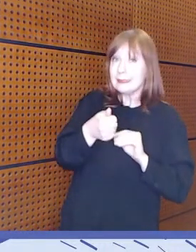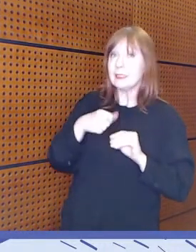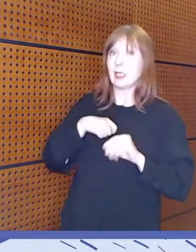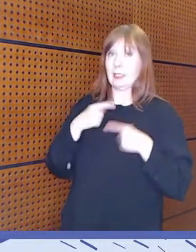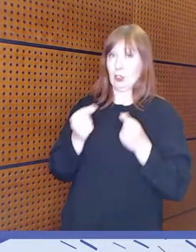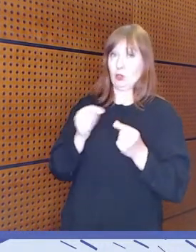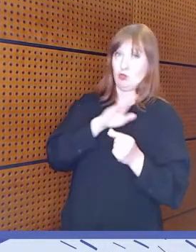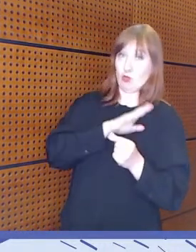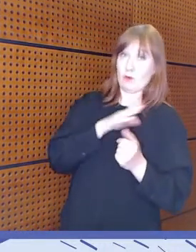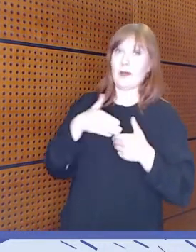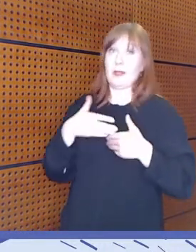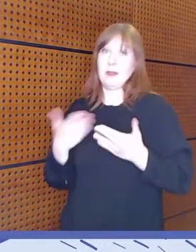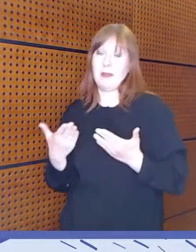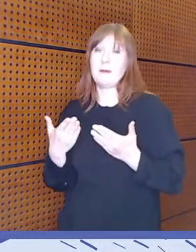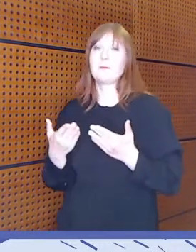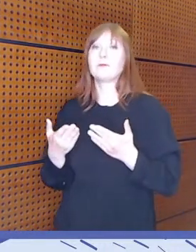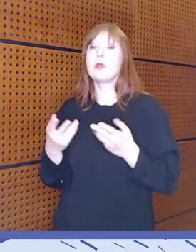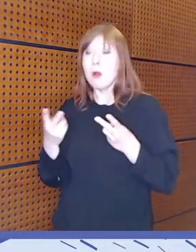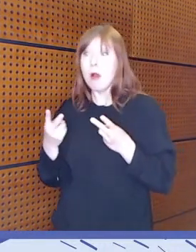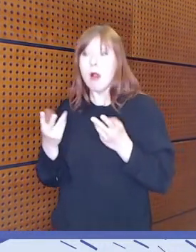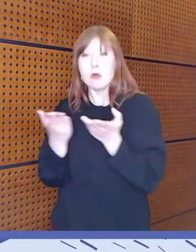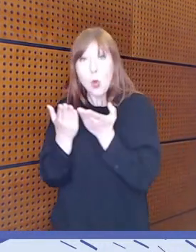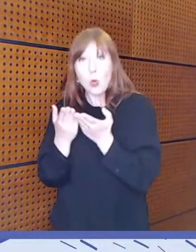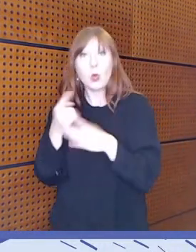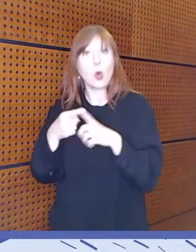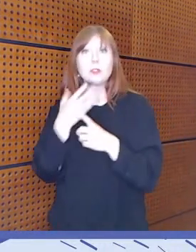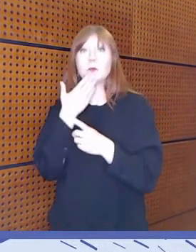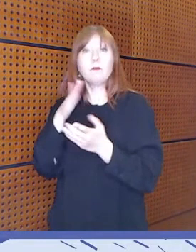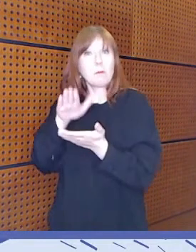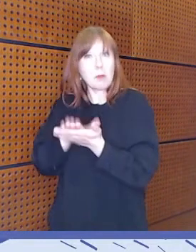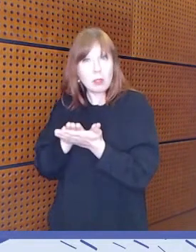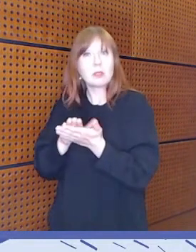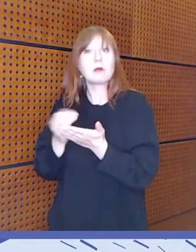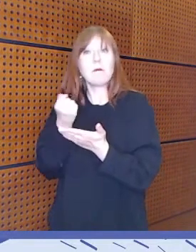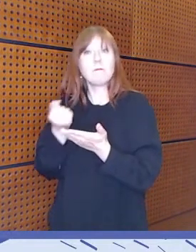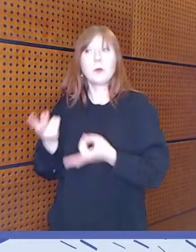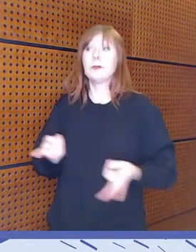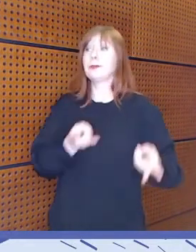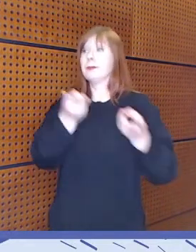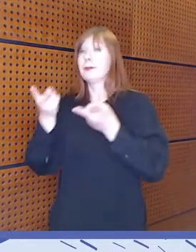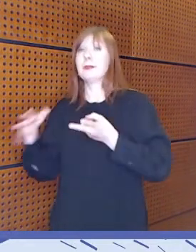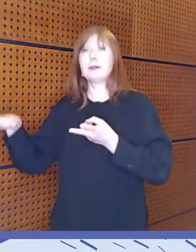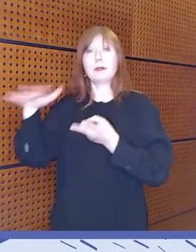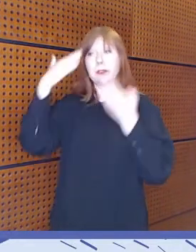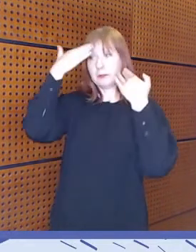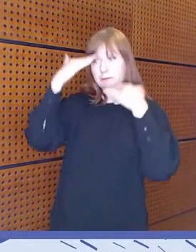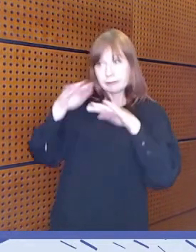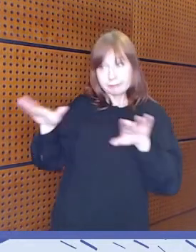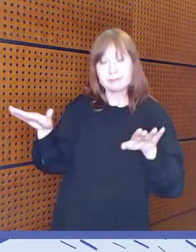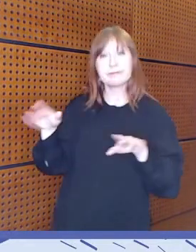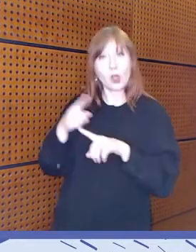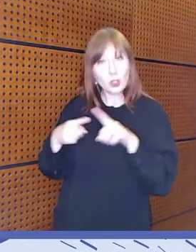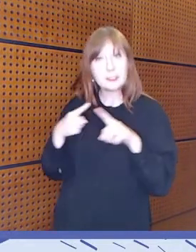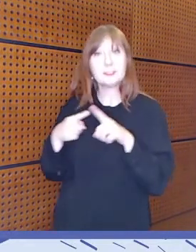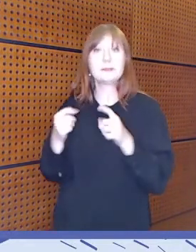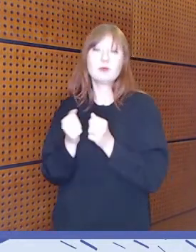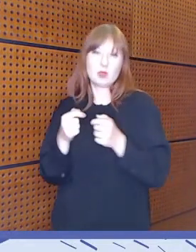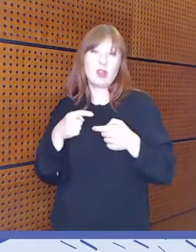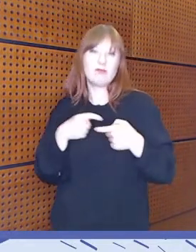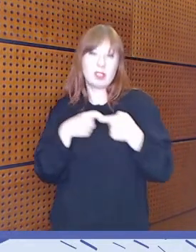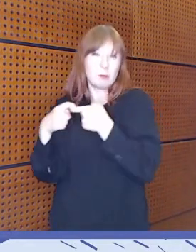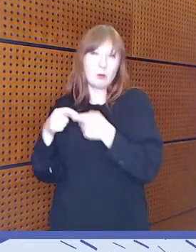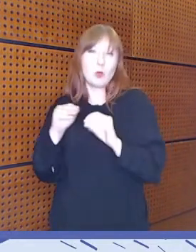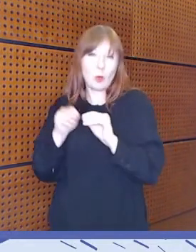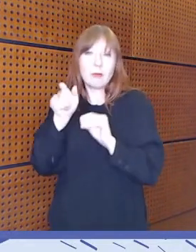koulumaailma olisi hyvä tapa tavoittaa yhdenvertaisesti kaikki. Ja sellaisena konkreettisena asioina